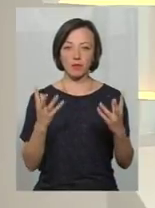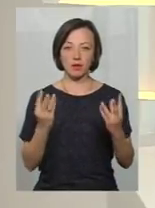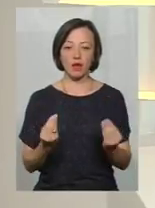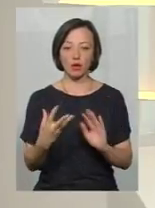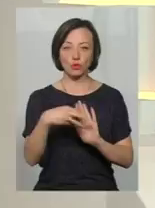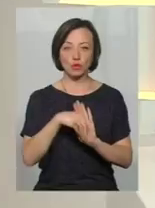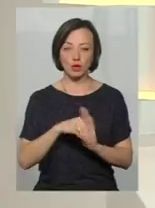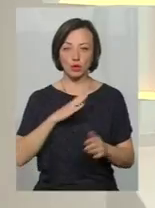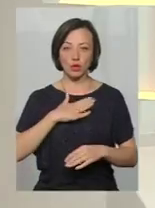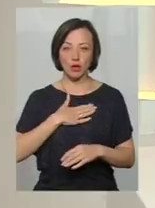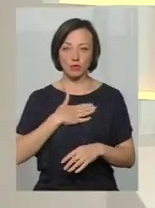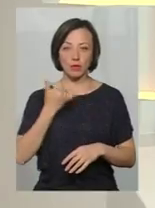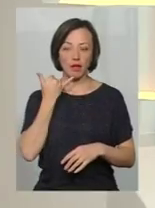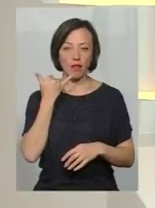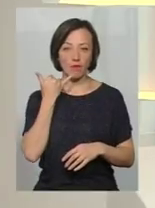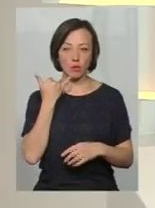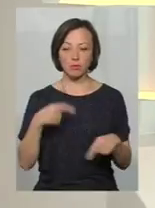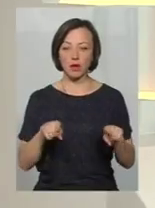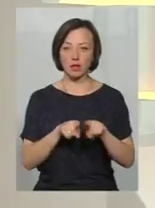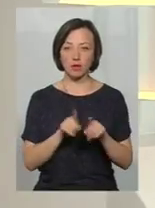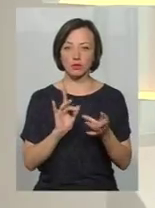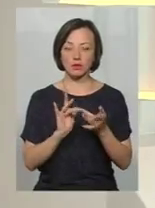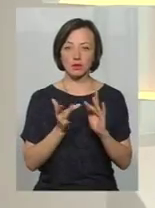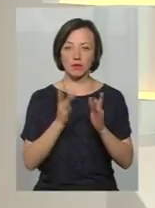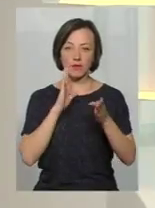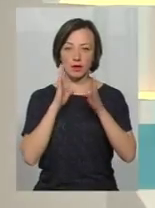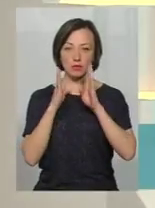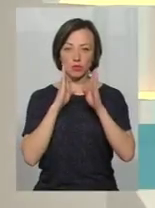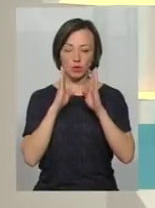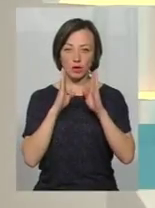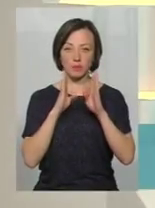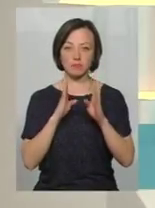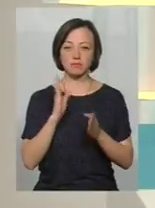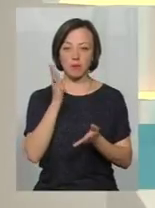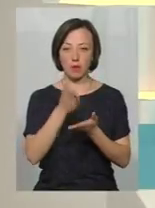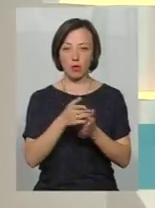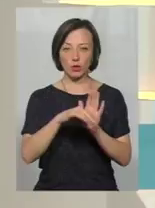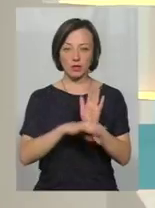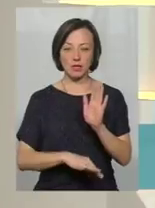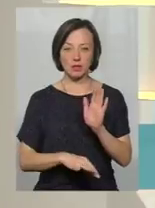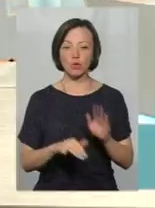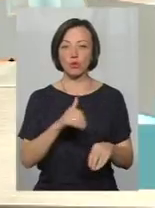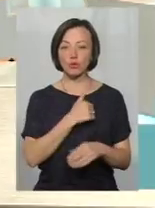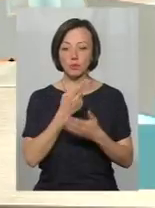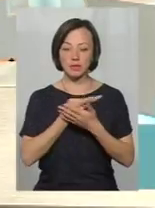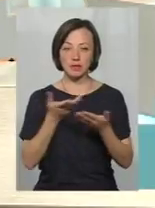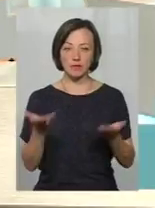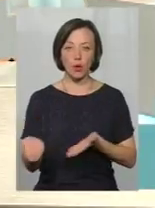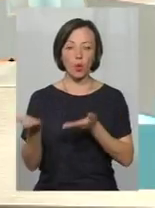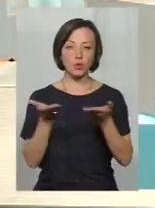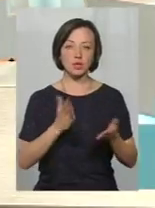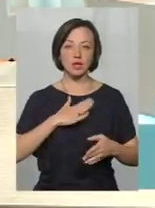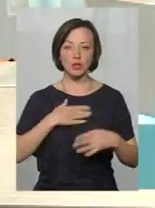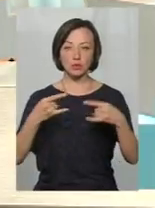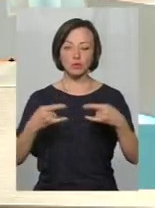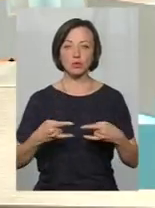Долучайтесь до нас з телефонами, а також у соцмережі Фейсбук під прямою трансляцією. А я хочу вам представити гостей нашої студії.